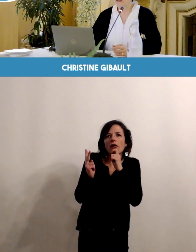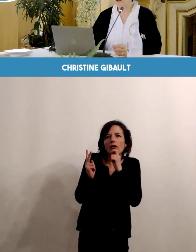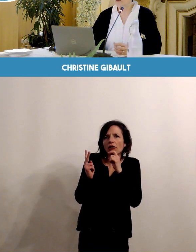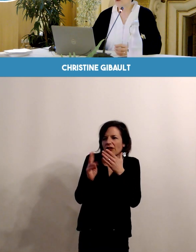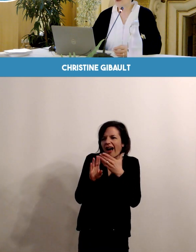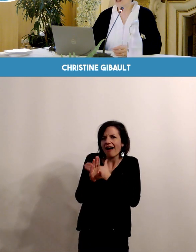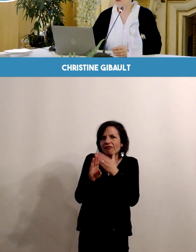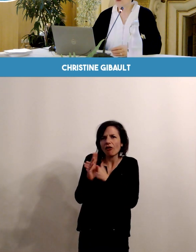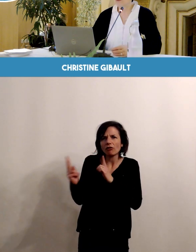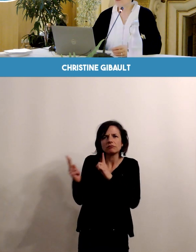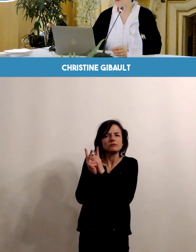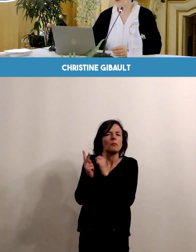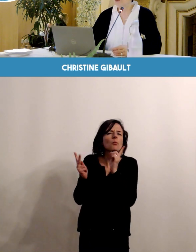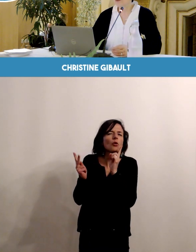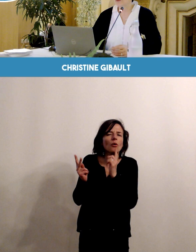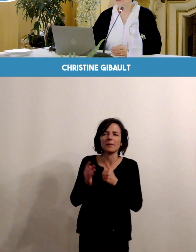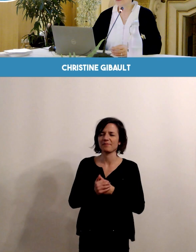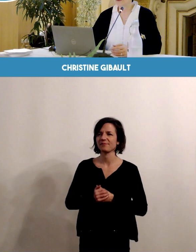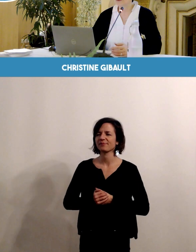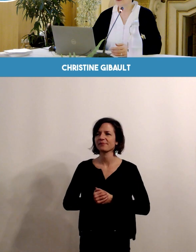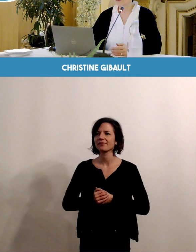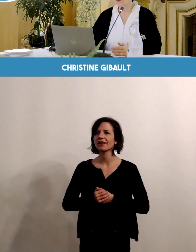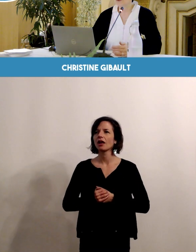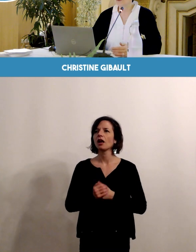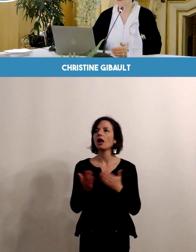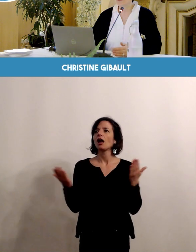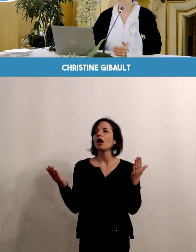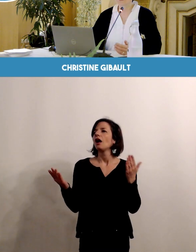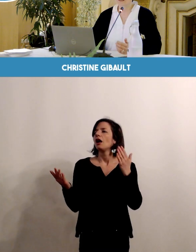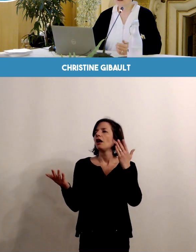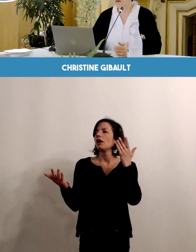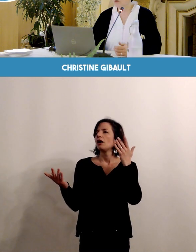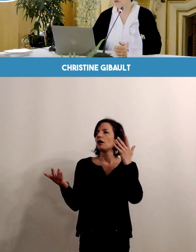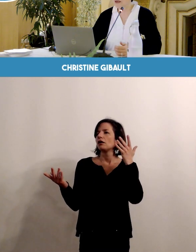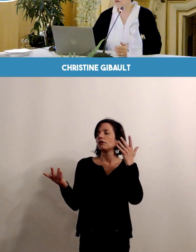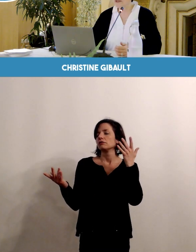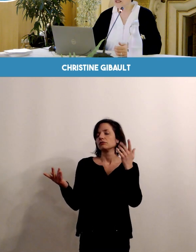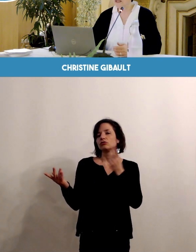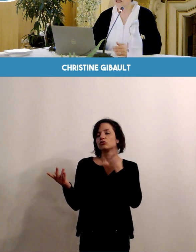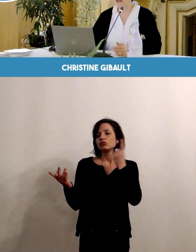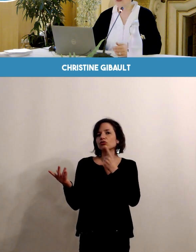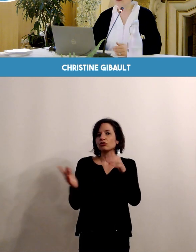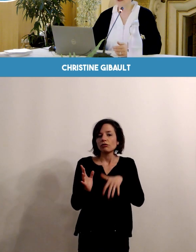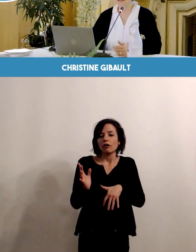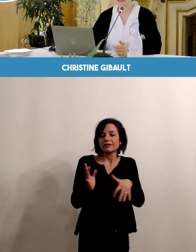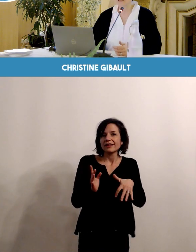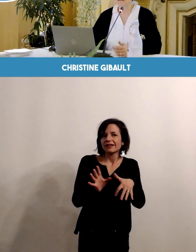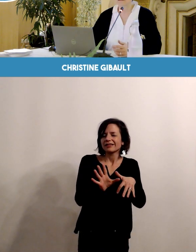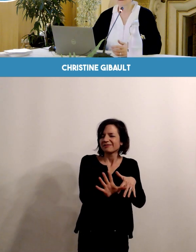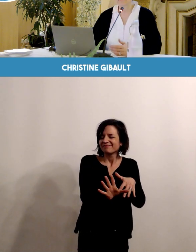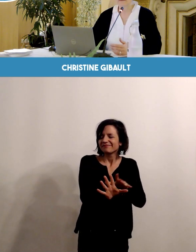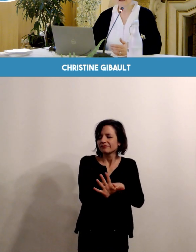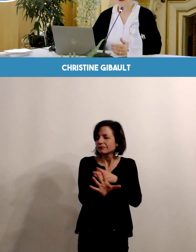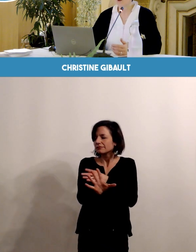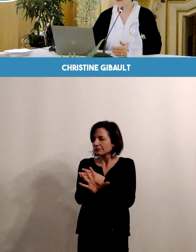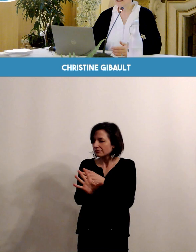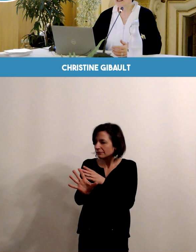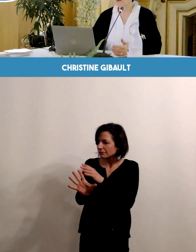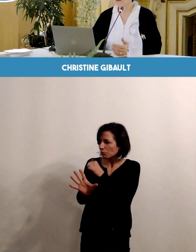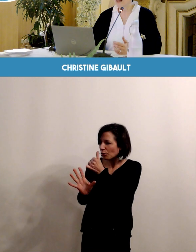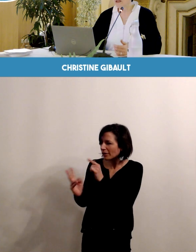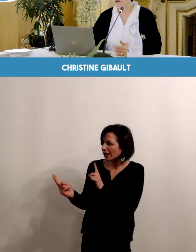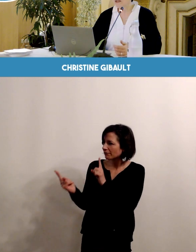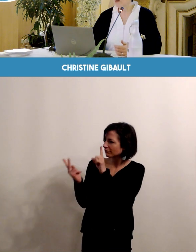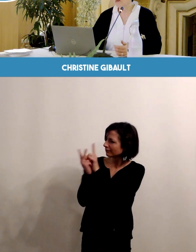Cette consultation a pour but de se situer très en amont de la grossesse et de favoriser le